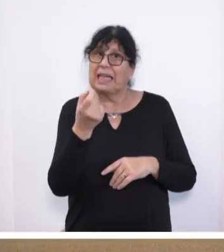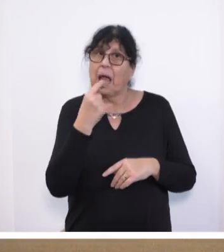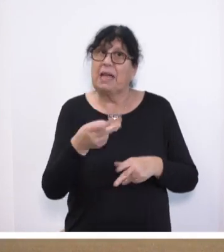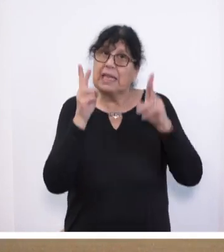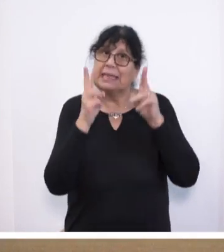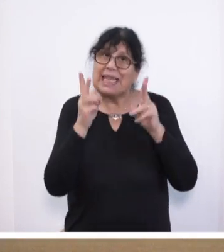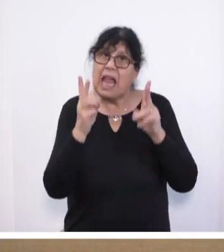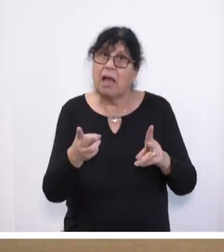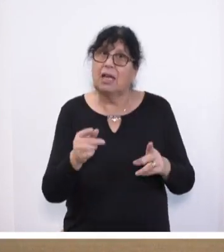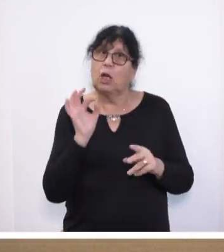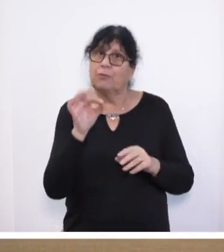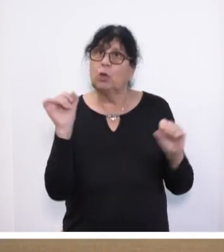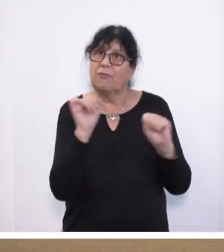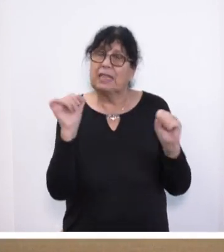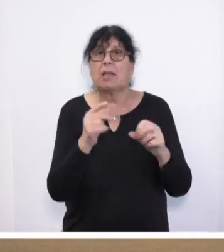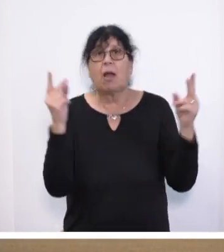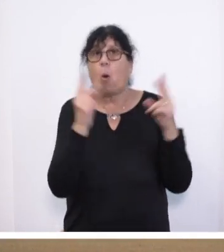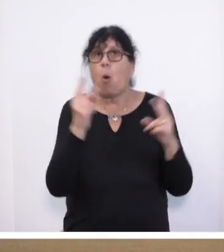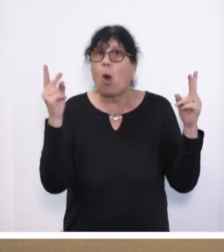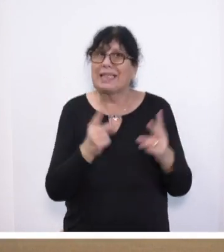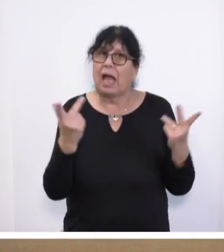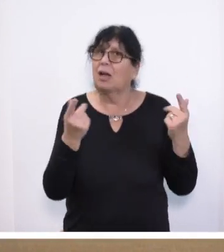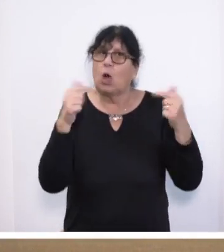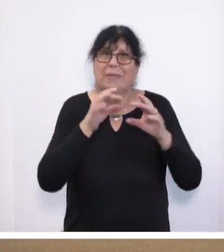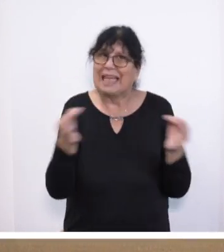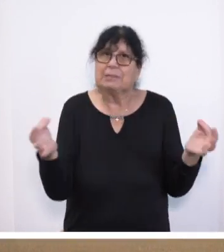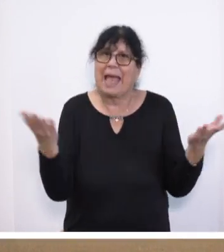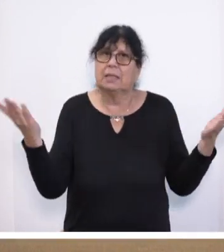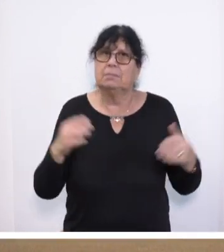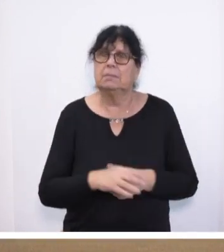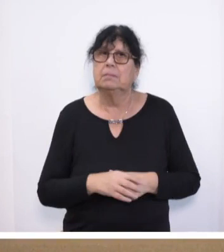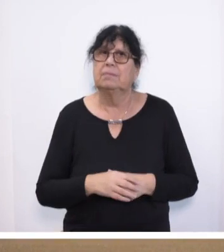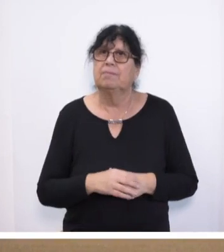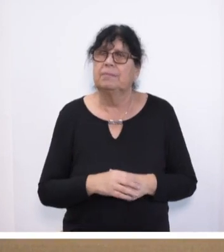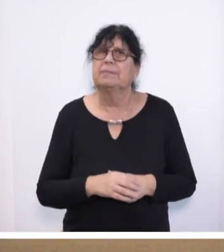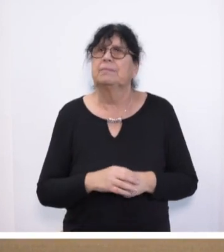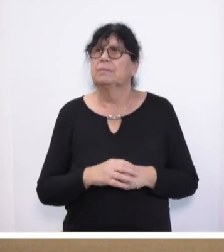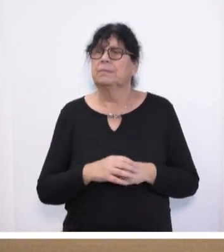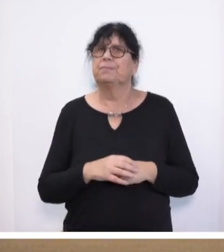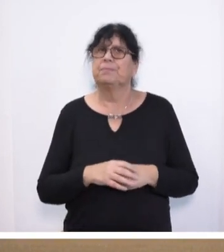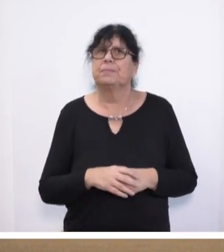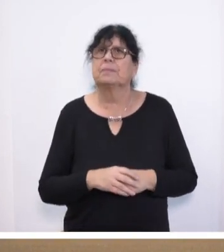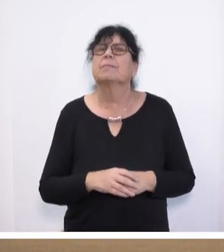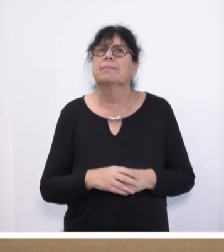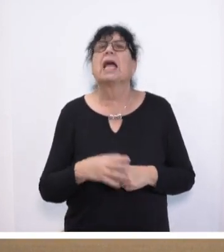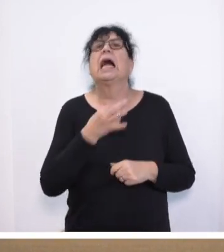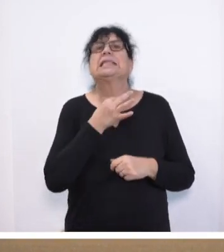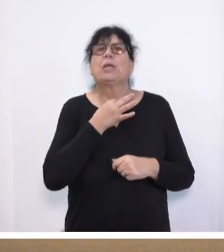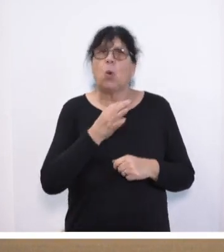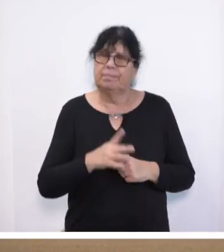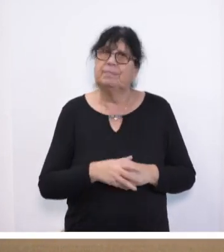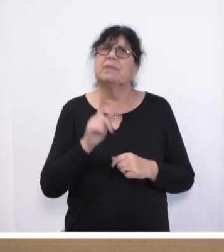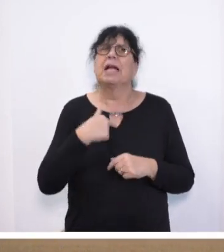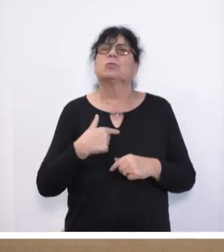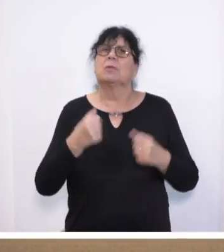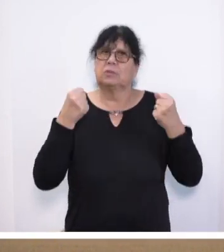kommt da nichts mehr? Ich würde das gerne im Ausschuss berichten. Aha, also ich stelle dann